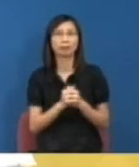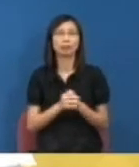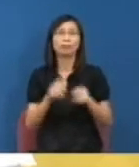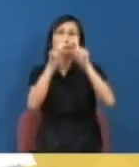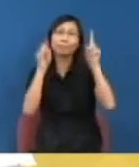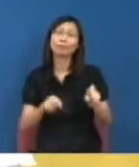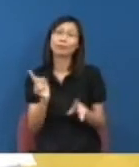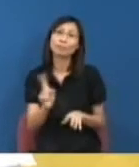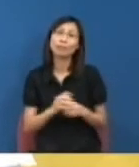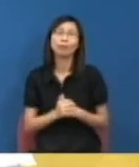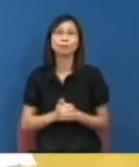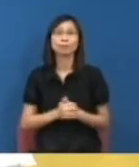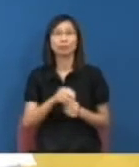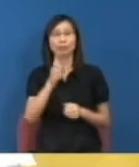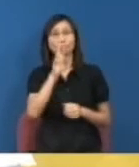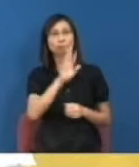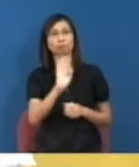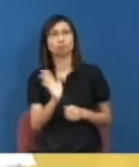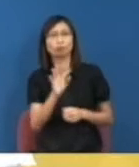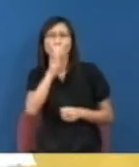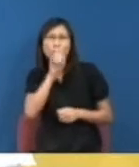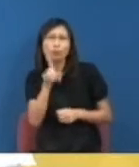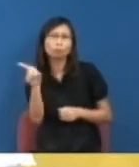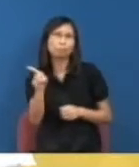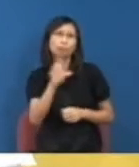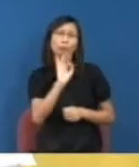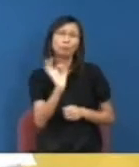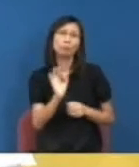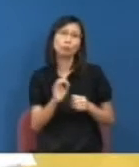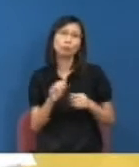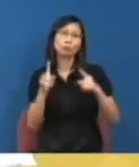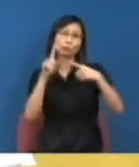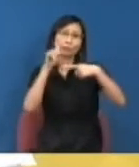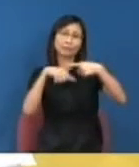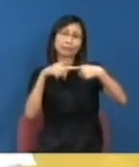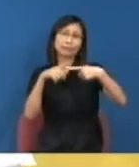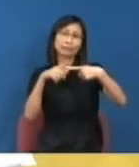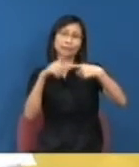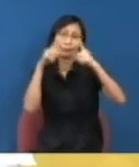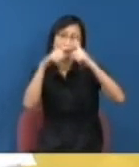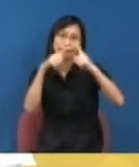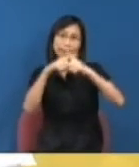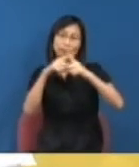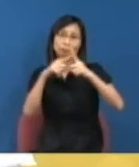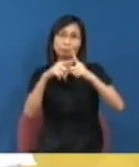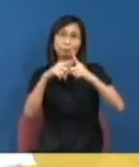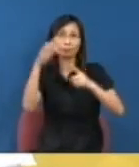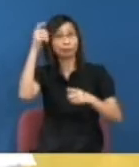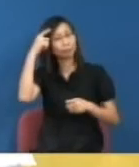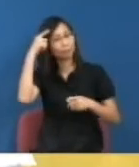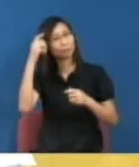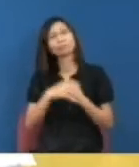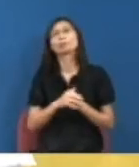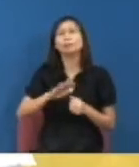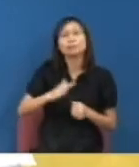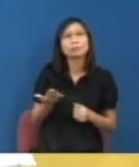說他沒有人民精神而是他不能夠處理一大班知識分子和學者的那種背